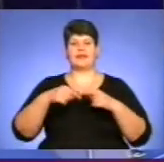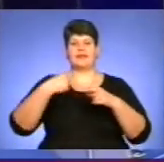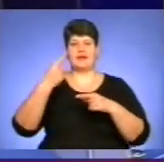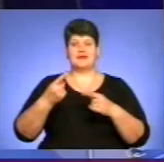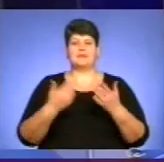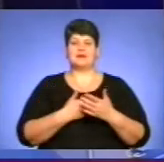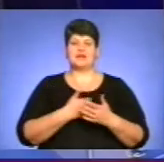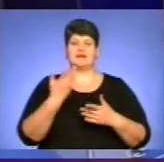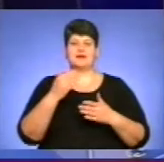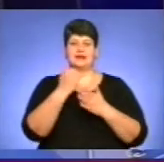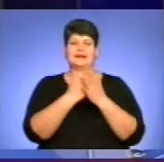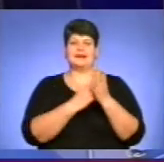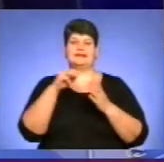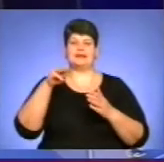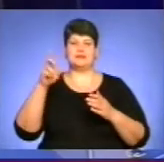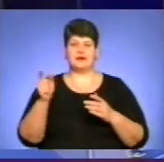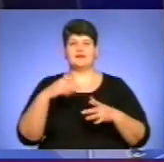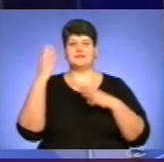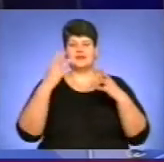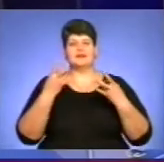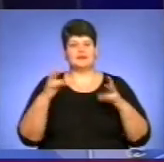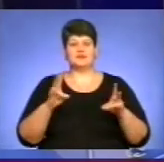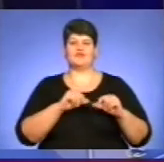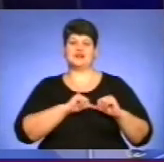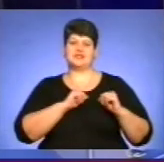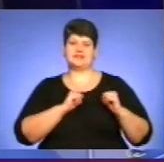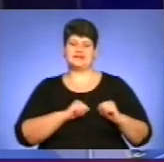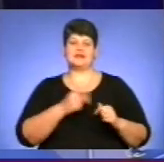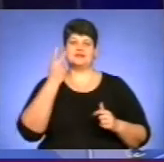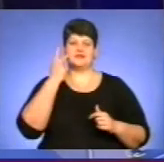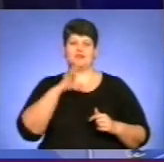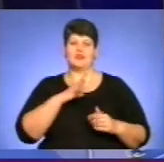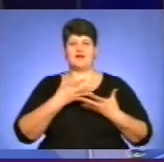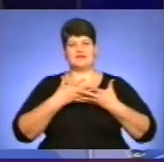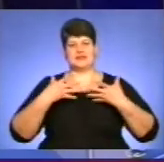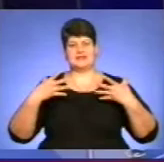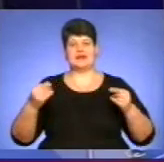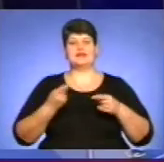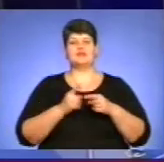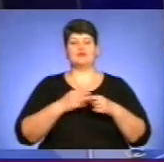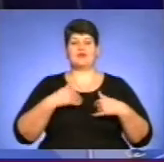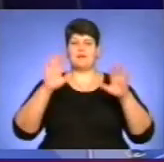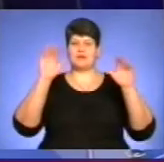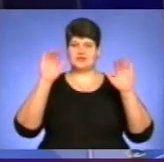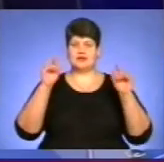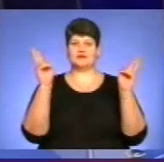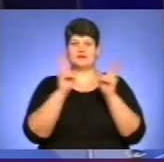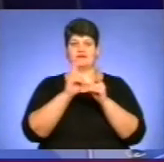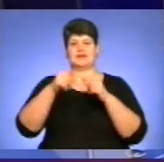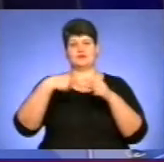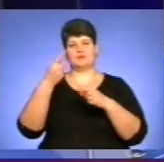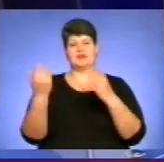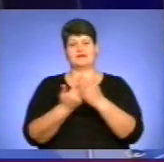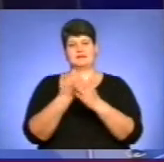вам канал ТТБ. незважаючи на заметілі, хай у ваших серцях завжди живе весна. На цьому ми з вами прощаюся і зустрінемось у наступних